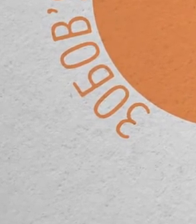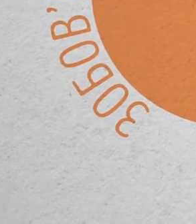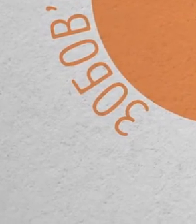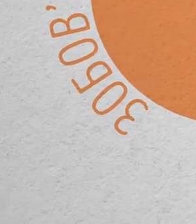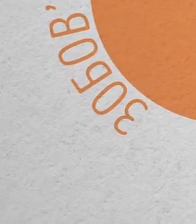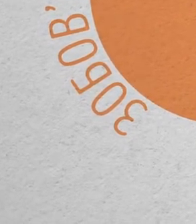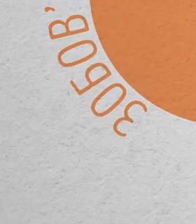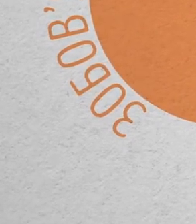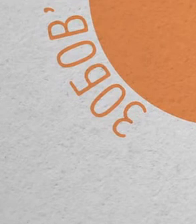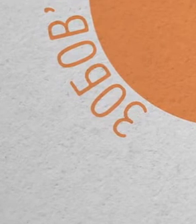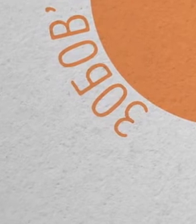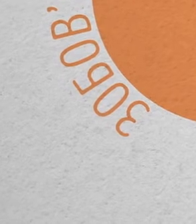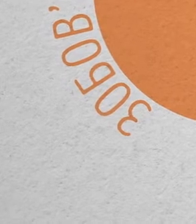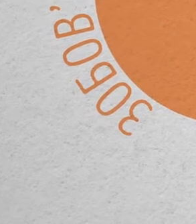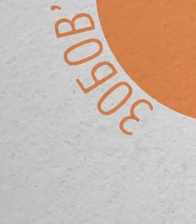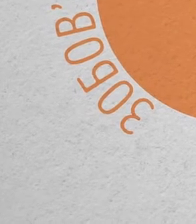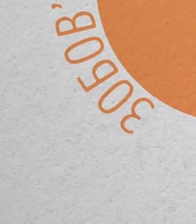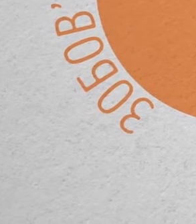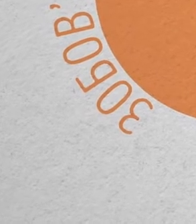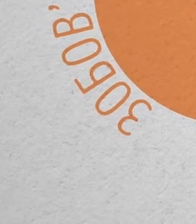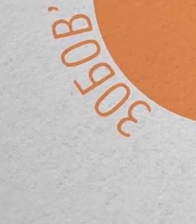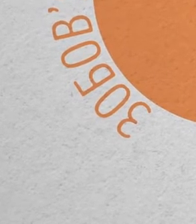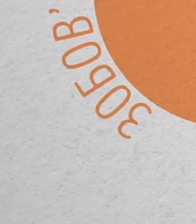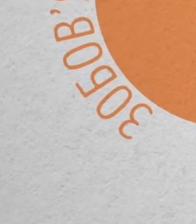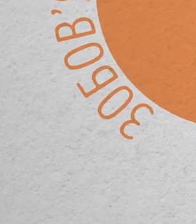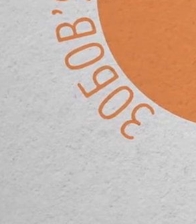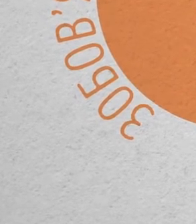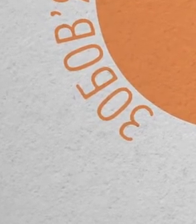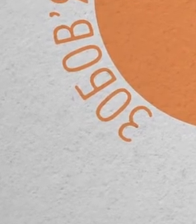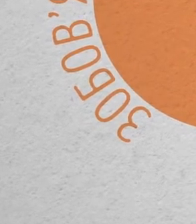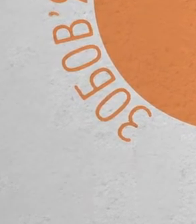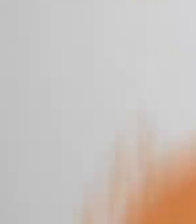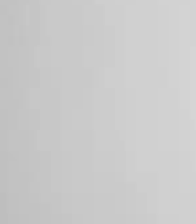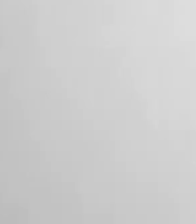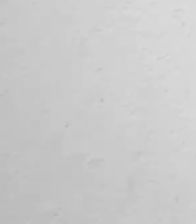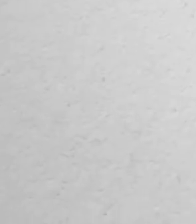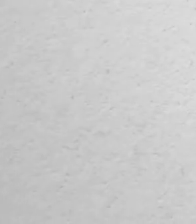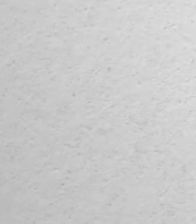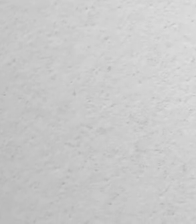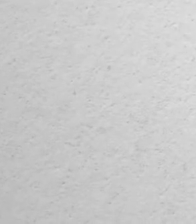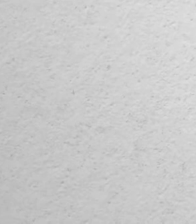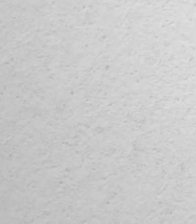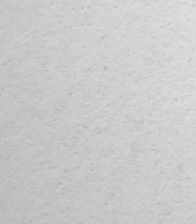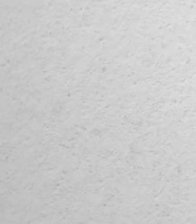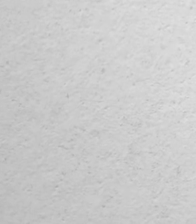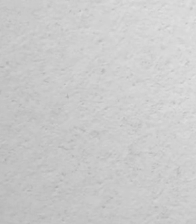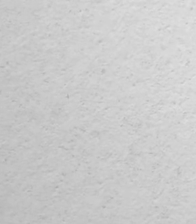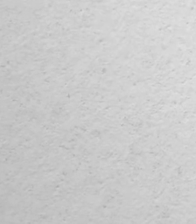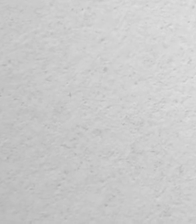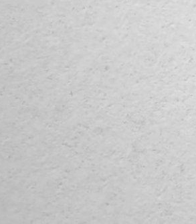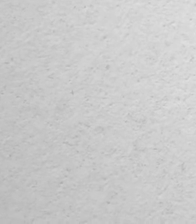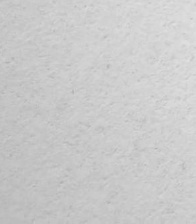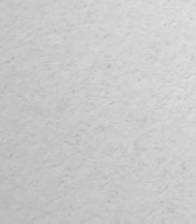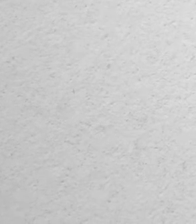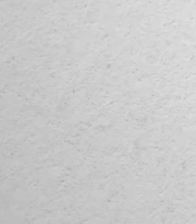особисто. Брати участь у роботі комітетів і комісій, до складу яких його обрано. Інформувати виборців про свою